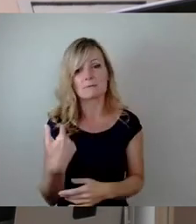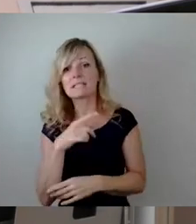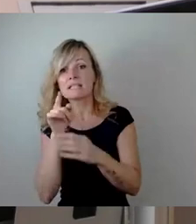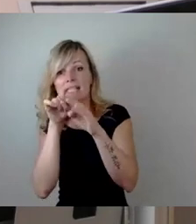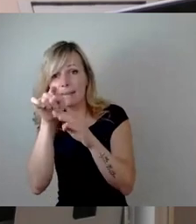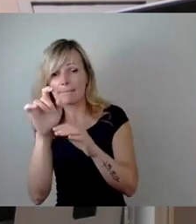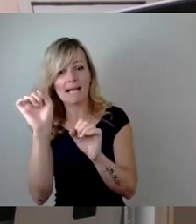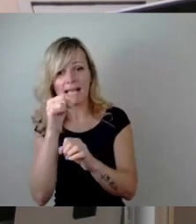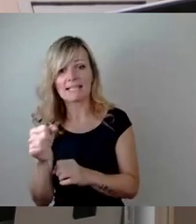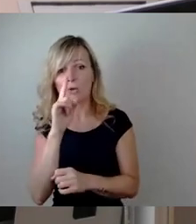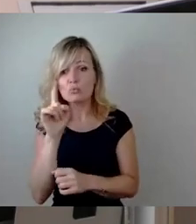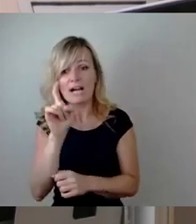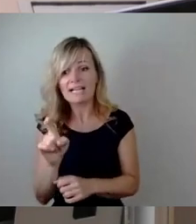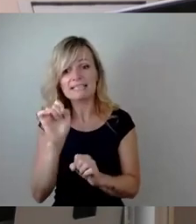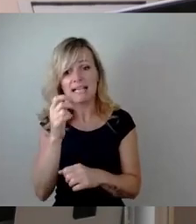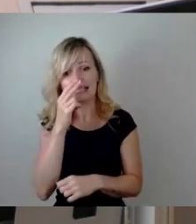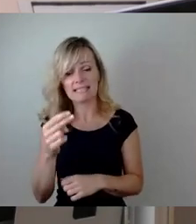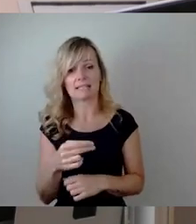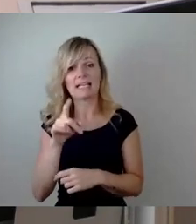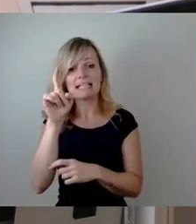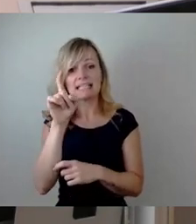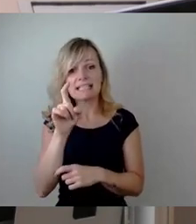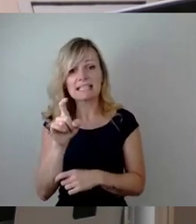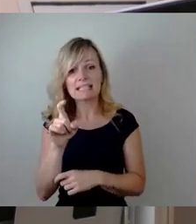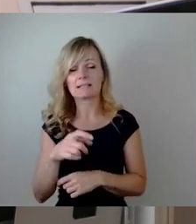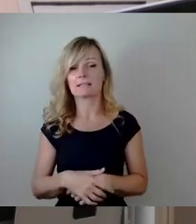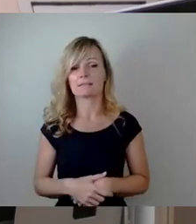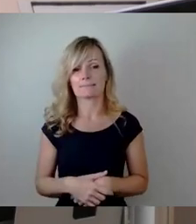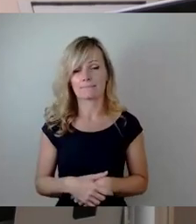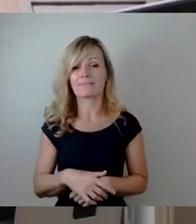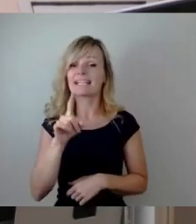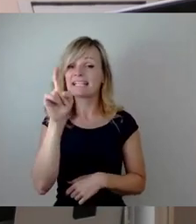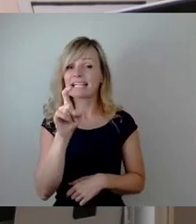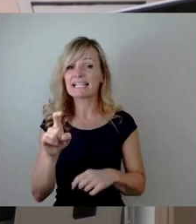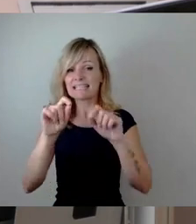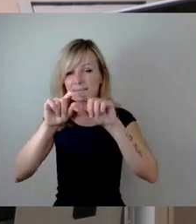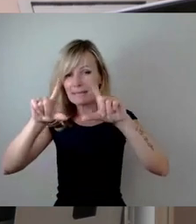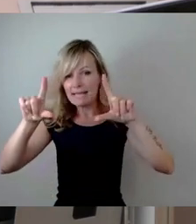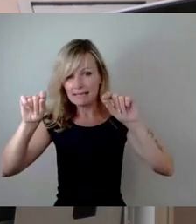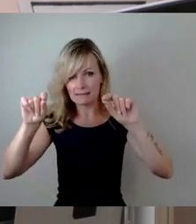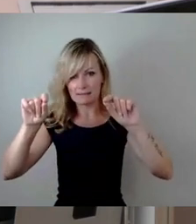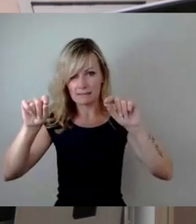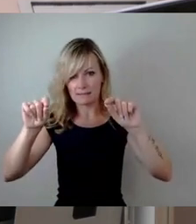nur die Risse sehen. Und das Rissbild, wir werden sicherlich in jedem Bauwerk sehen, wie Risse, es kommt auf die